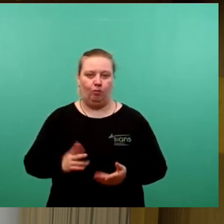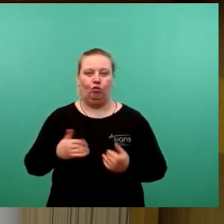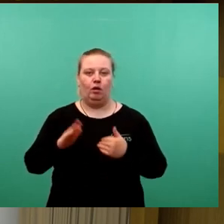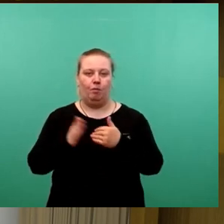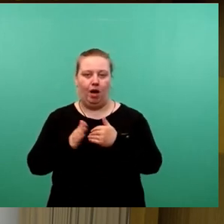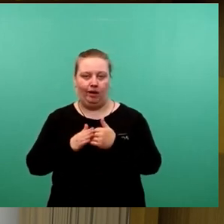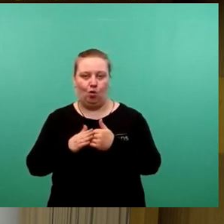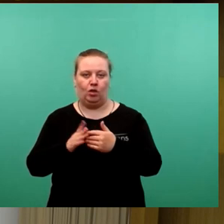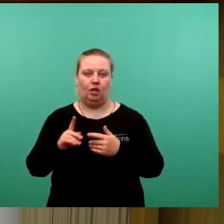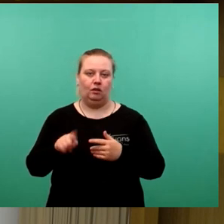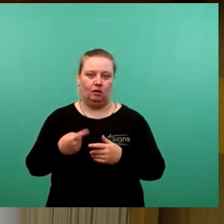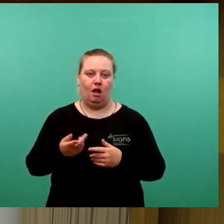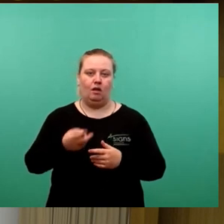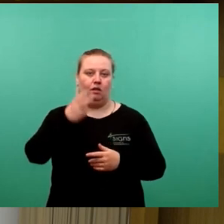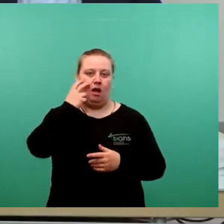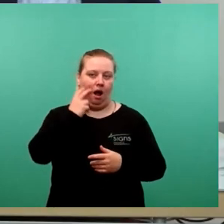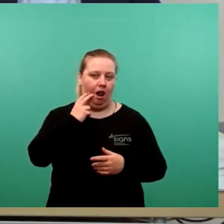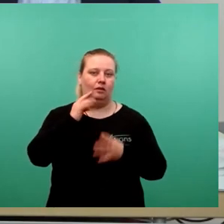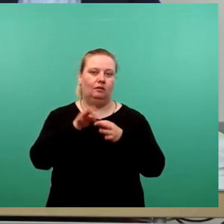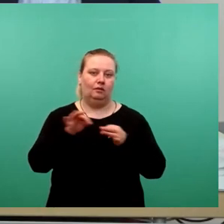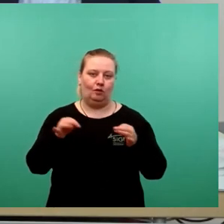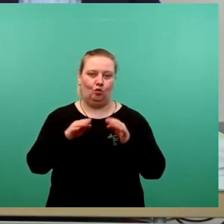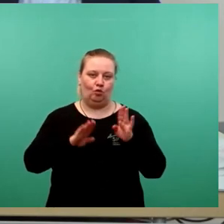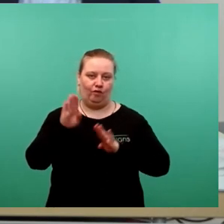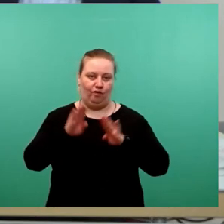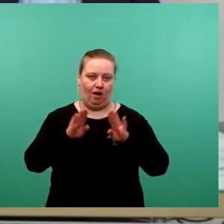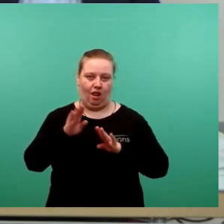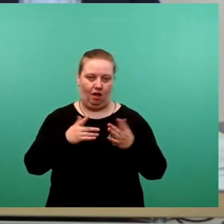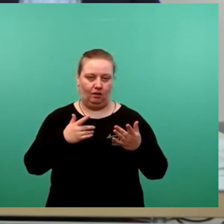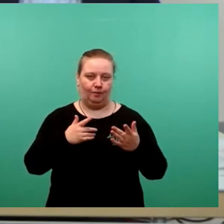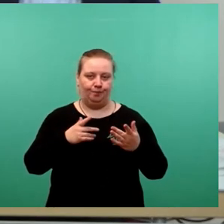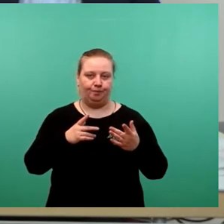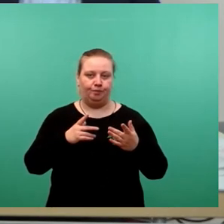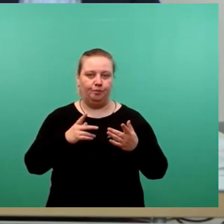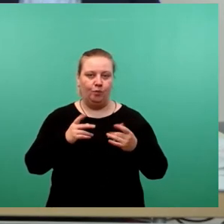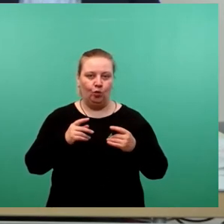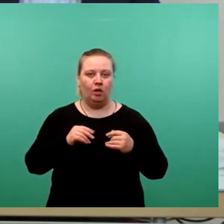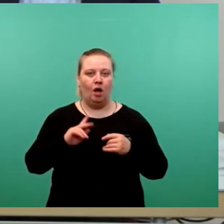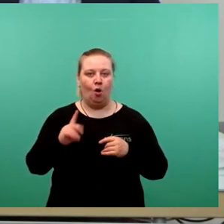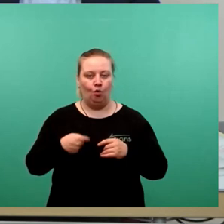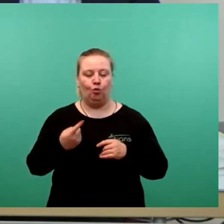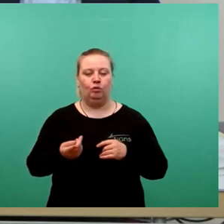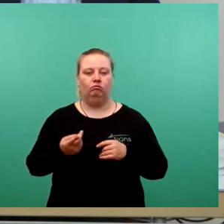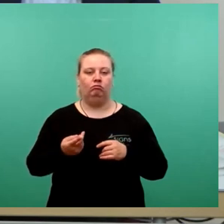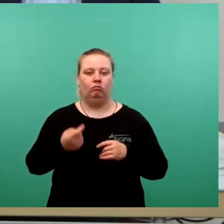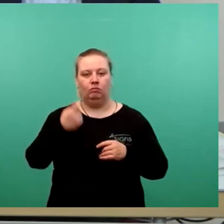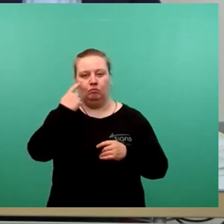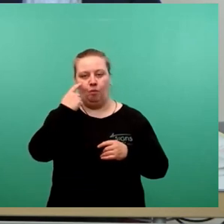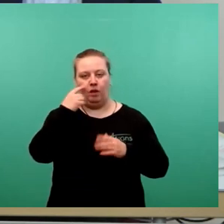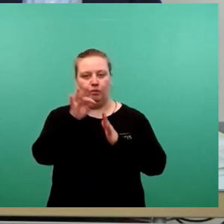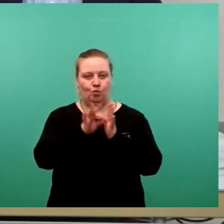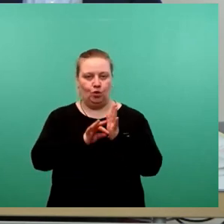alten Satzungen. Und soweit werden wir dann auch in den jeweiligen Punkten